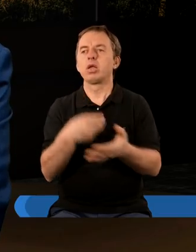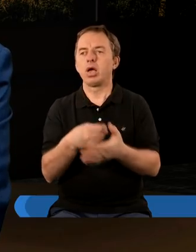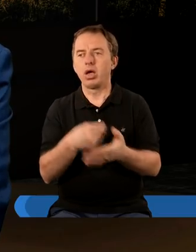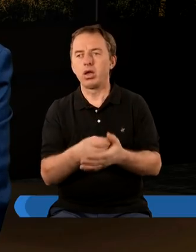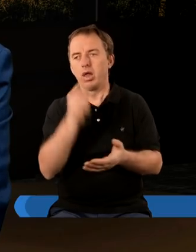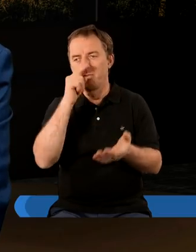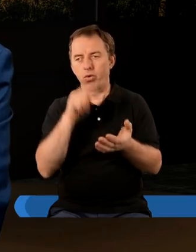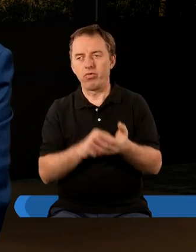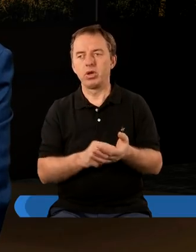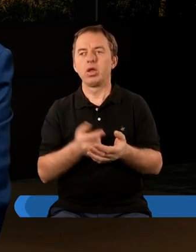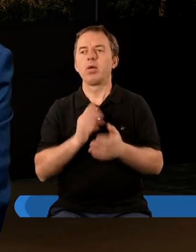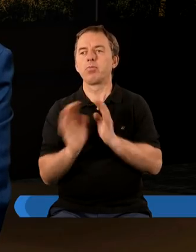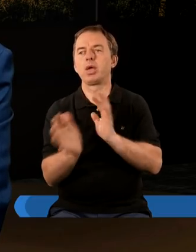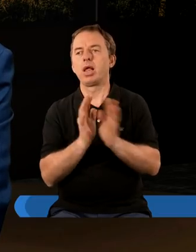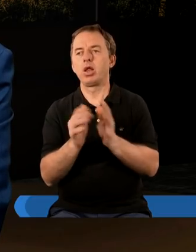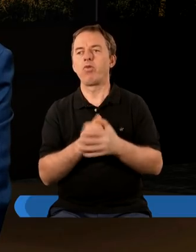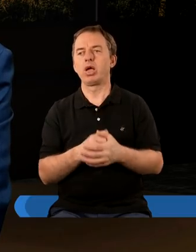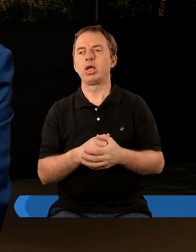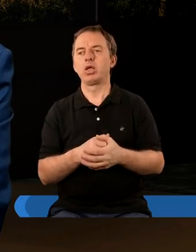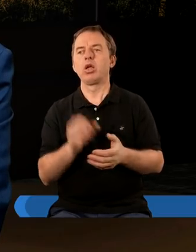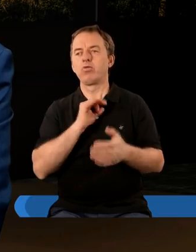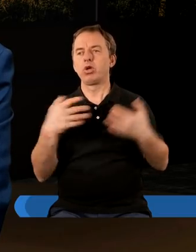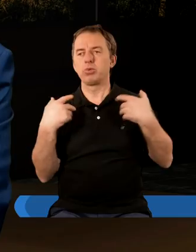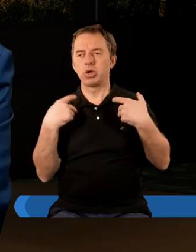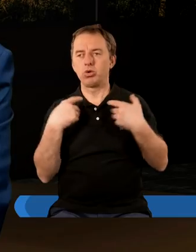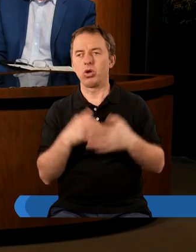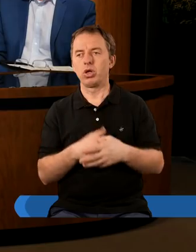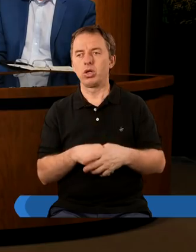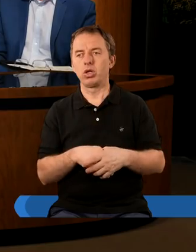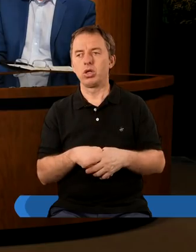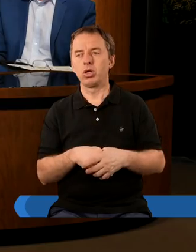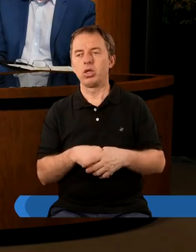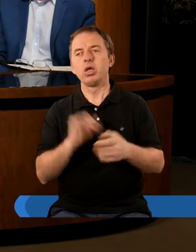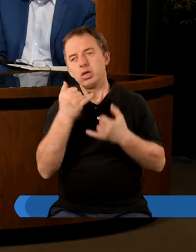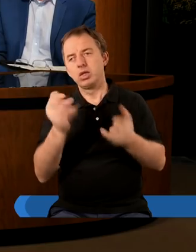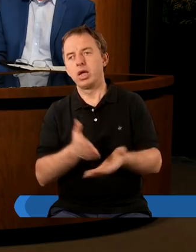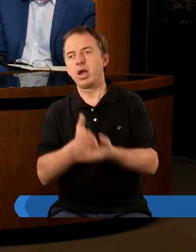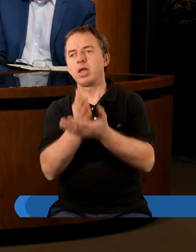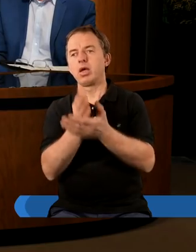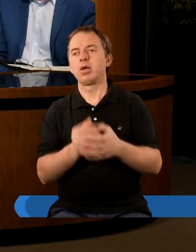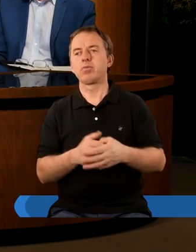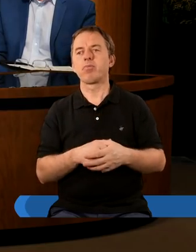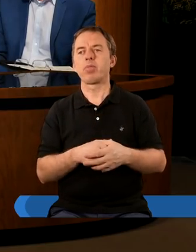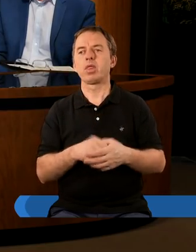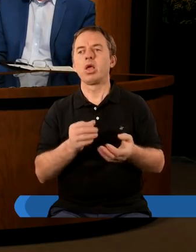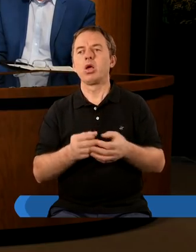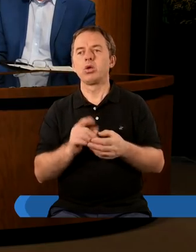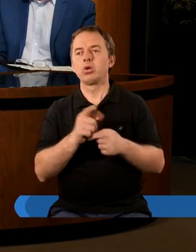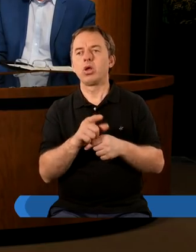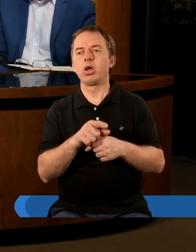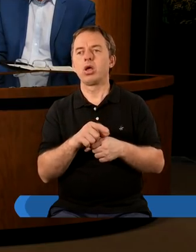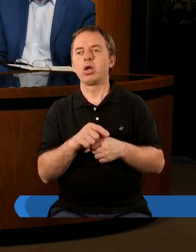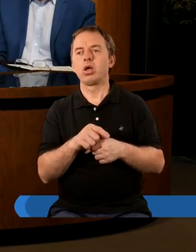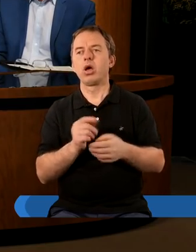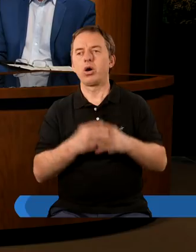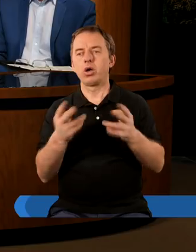skarbem jaki powinniśmy pielęgnować w swoim życiu jakie jeszcze inne rady? złoto w ogniu